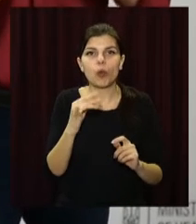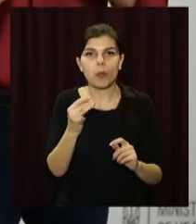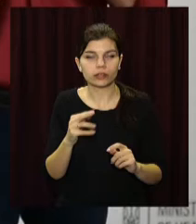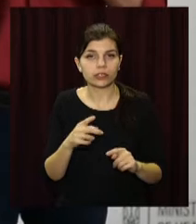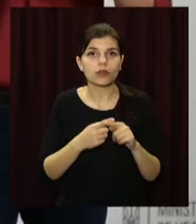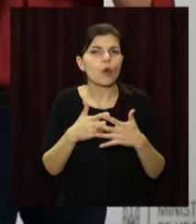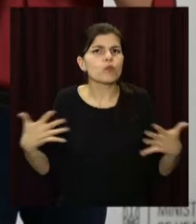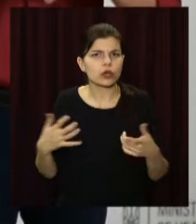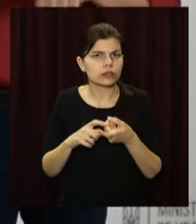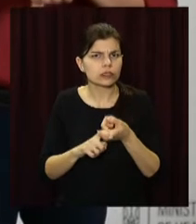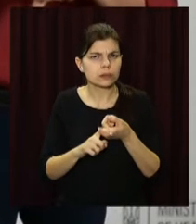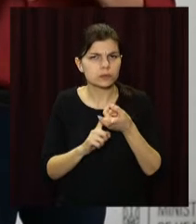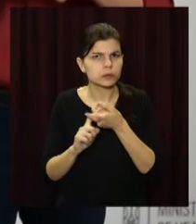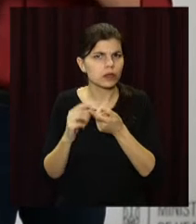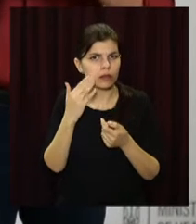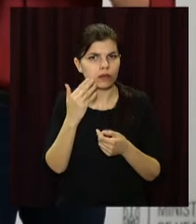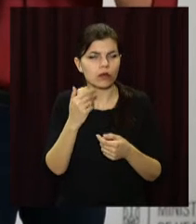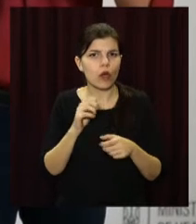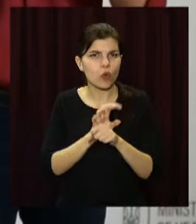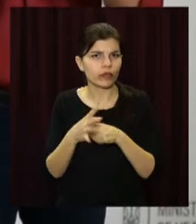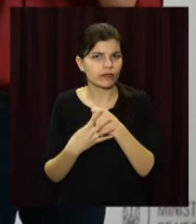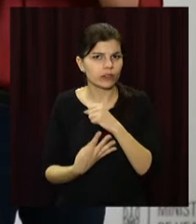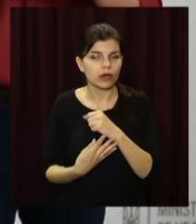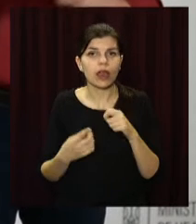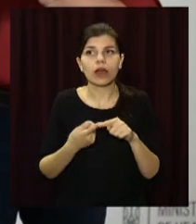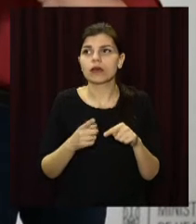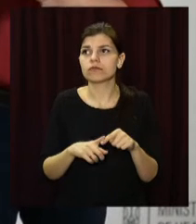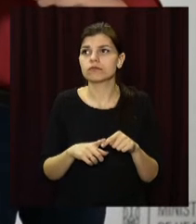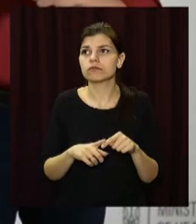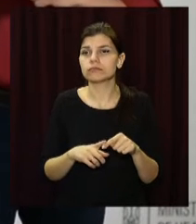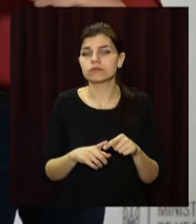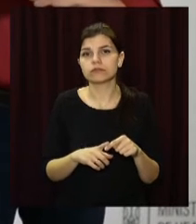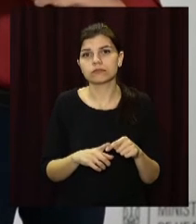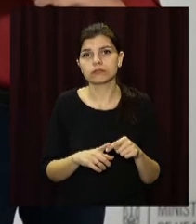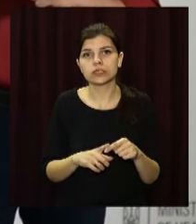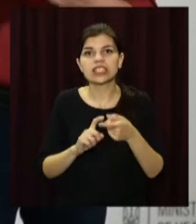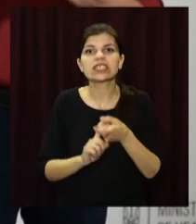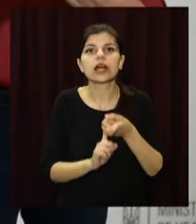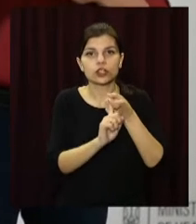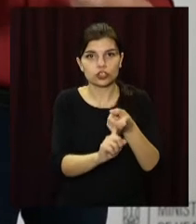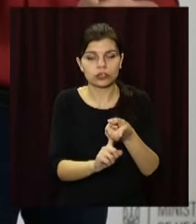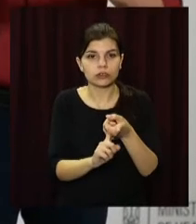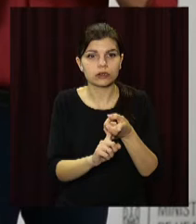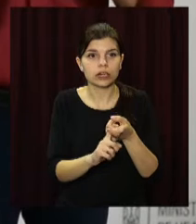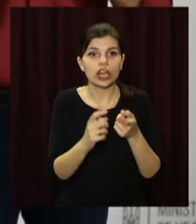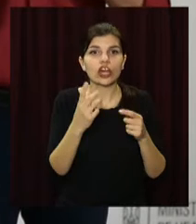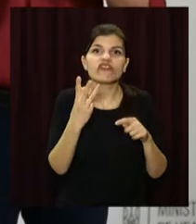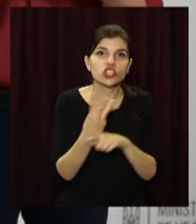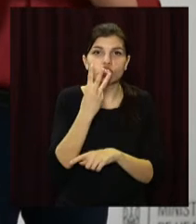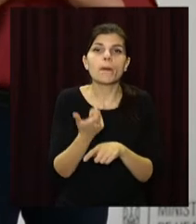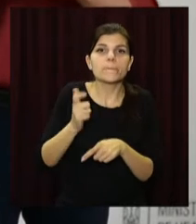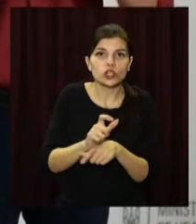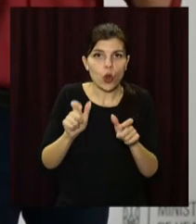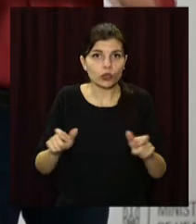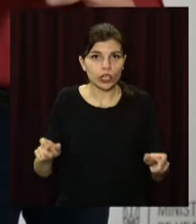цей штам ковід-19. Він заражається в тричі більше